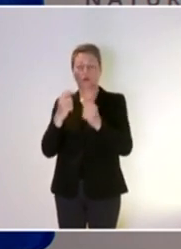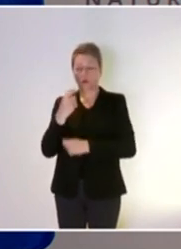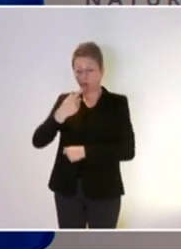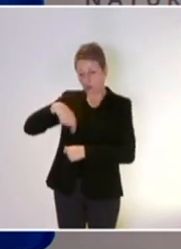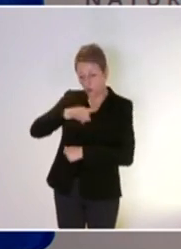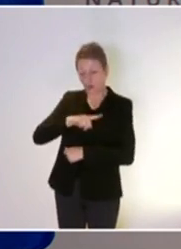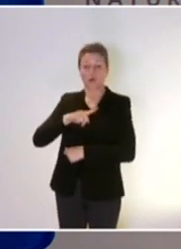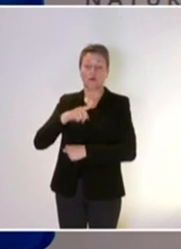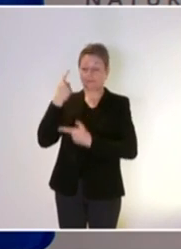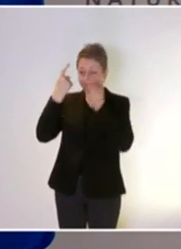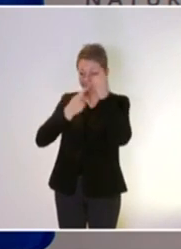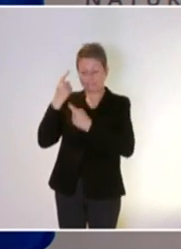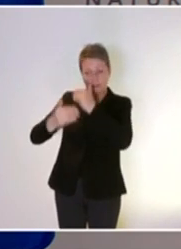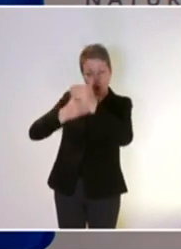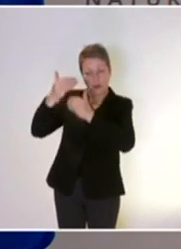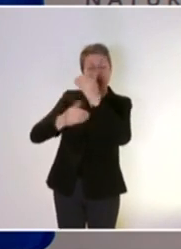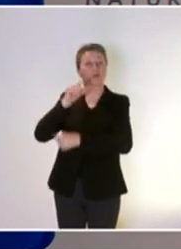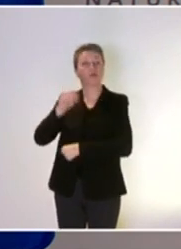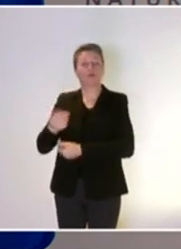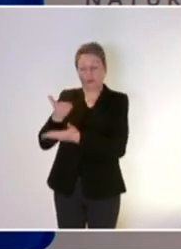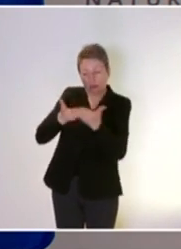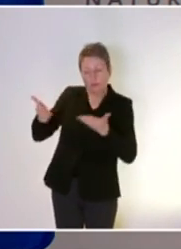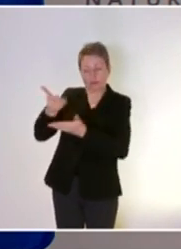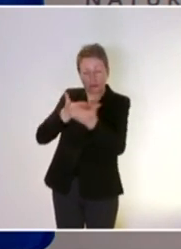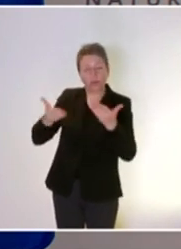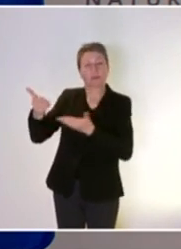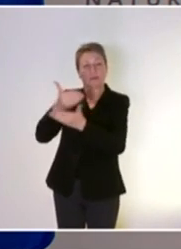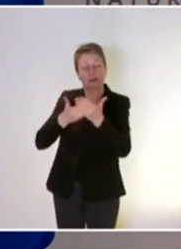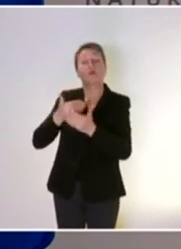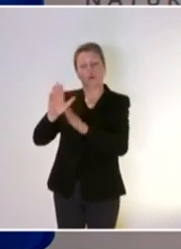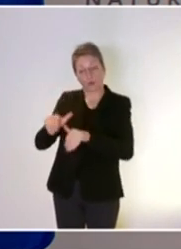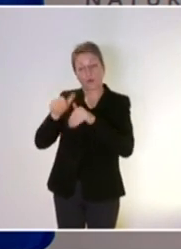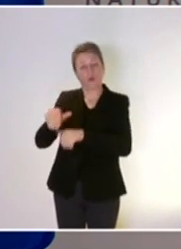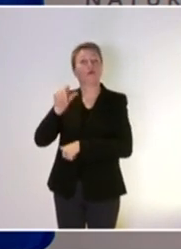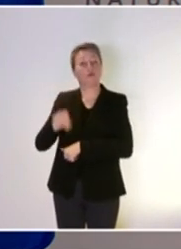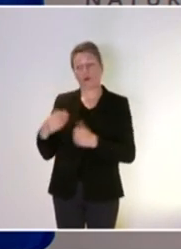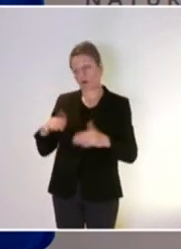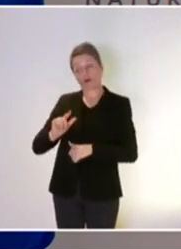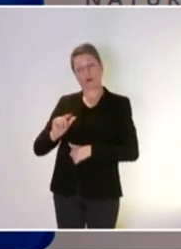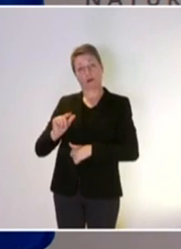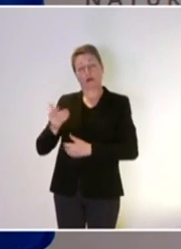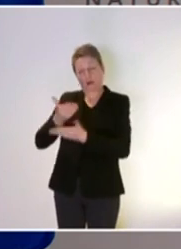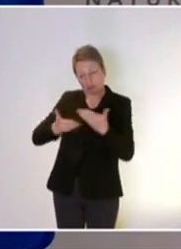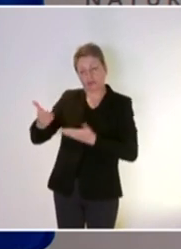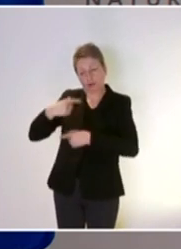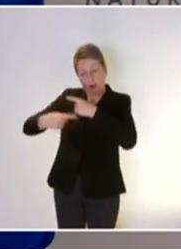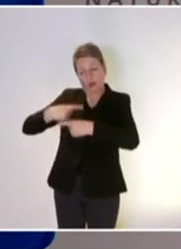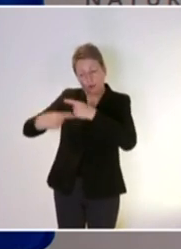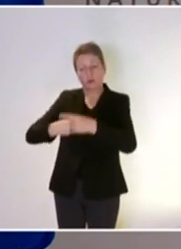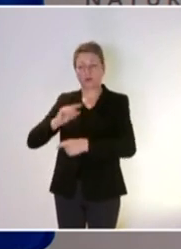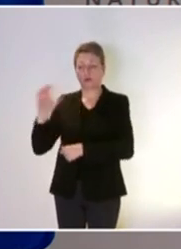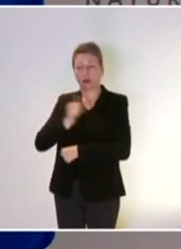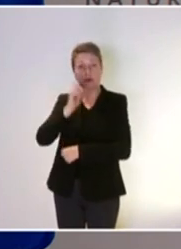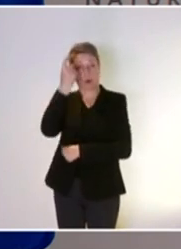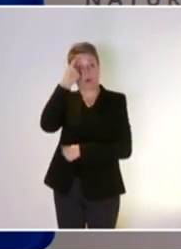progressions. Et donc, des concertations doivent se poursuivre parce qu'elles existent déjà et tout le monde est conscient de la